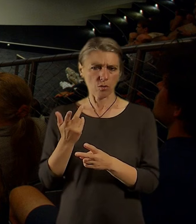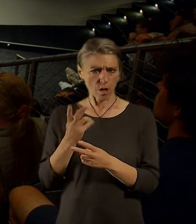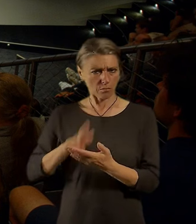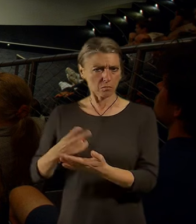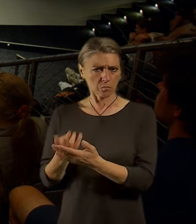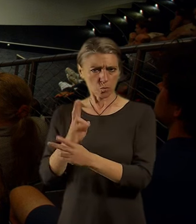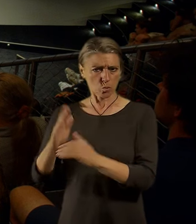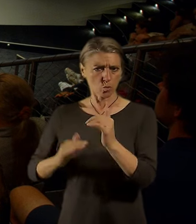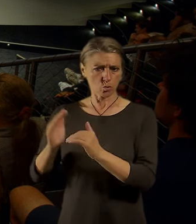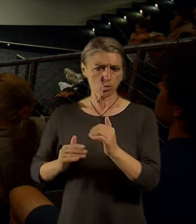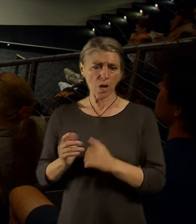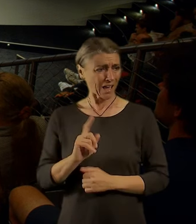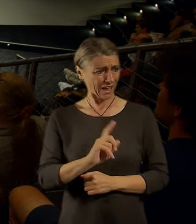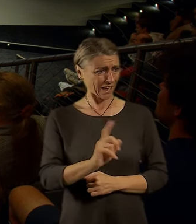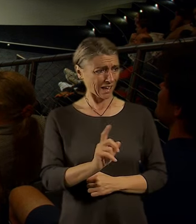Ne.